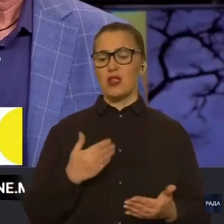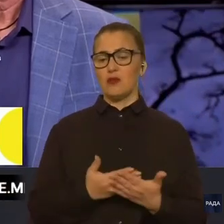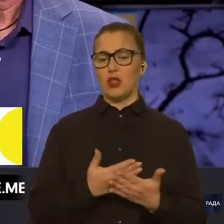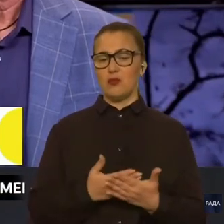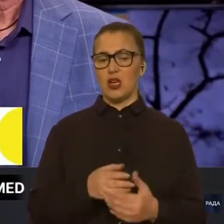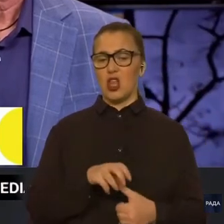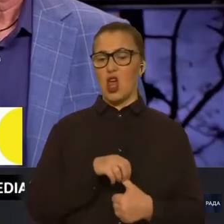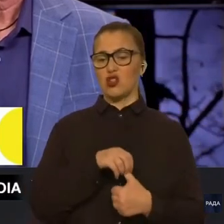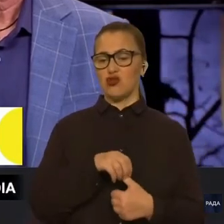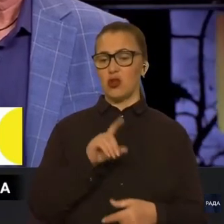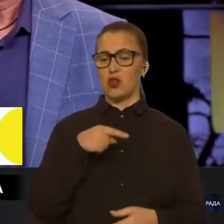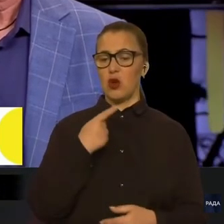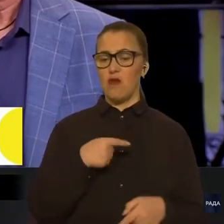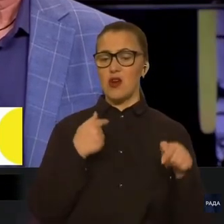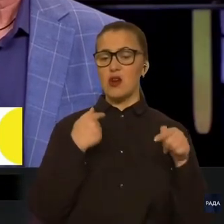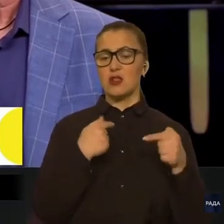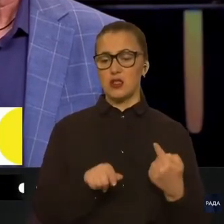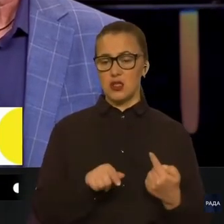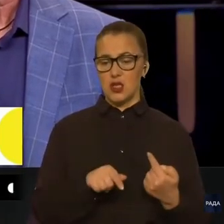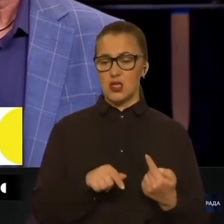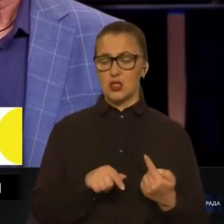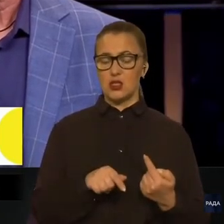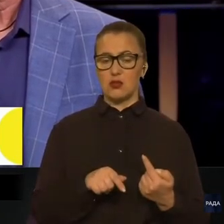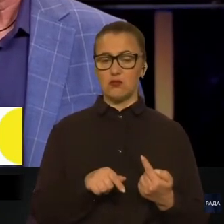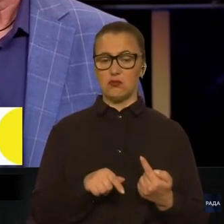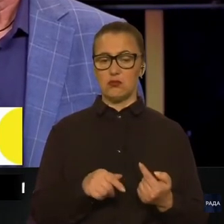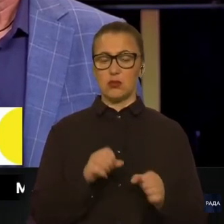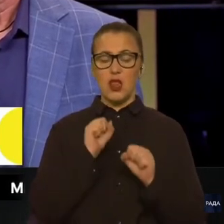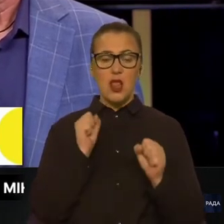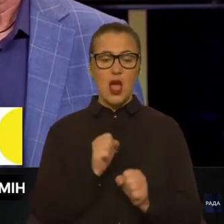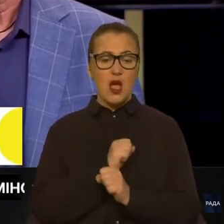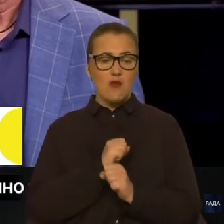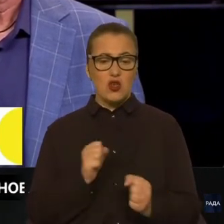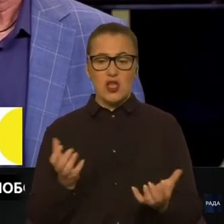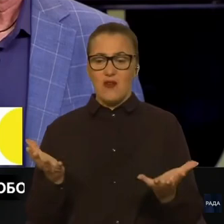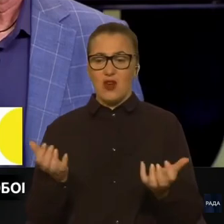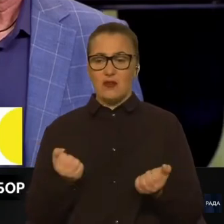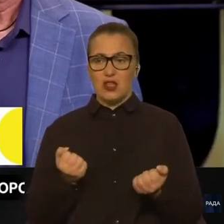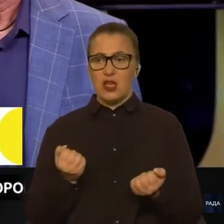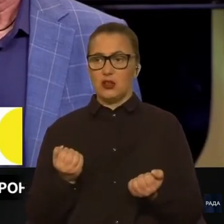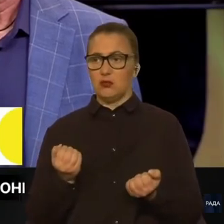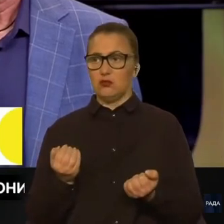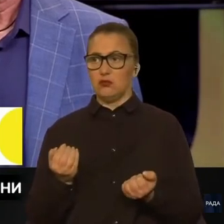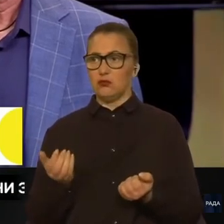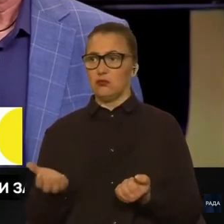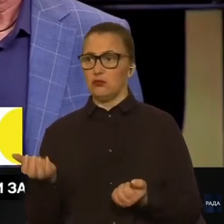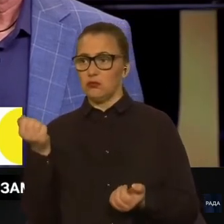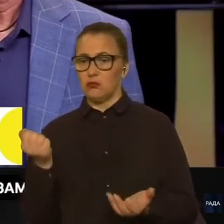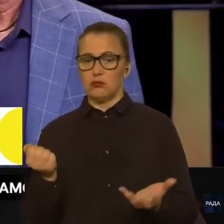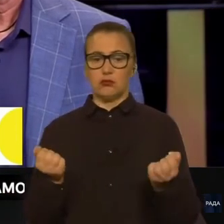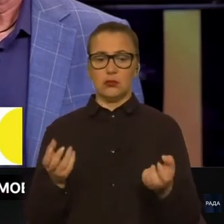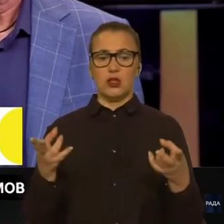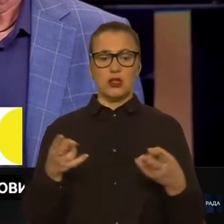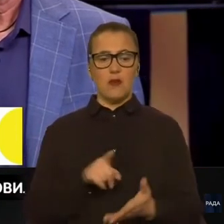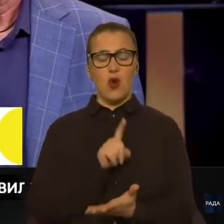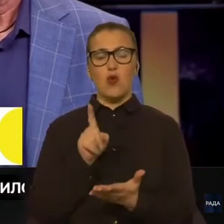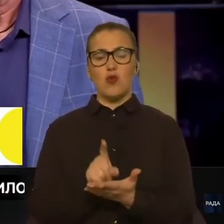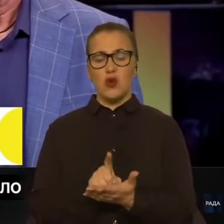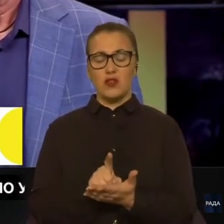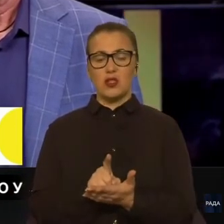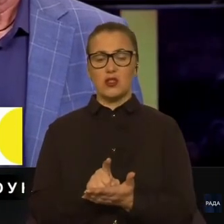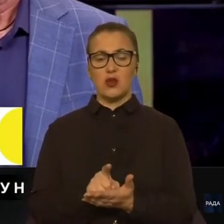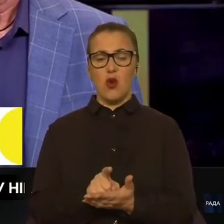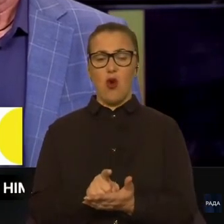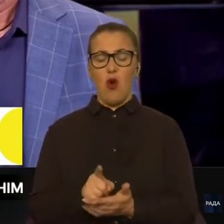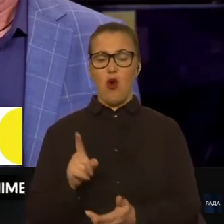чиновники кажуть інше, і неможливо взяти чиюсь сторону, тому треба обов'язково дочекатися, що